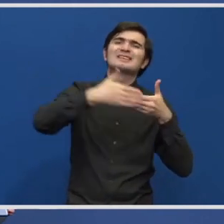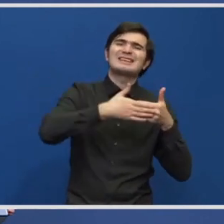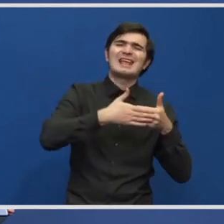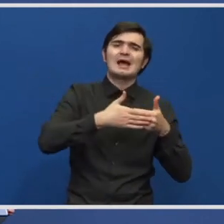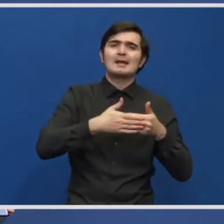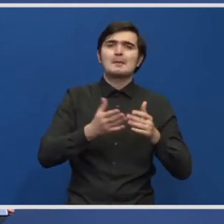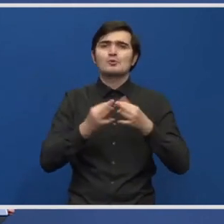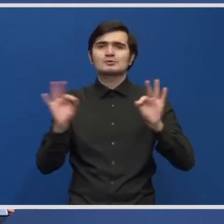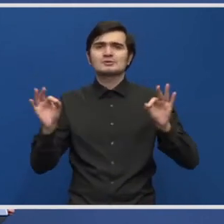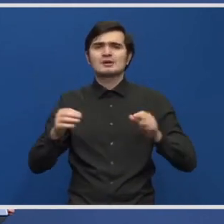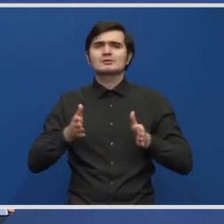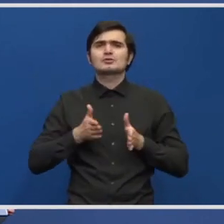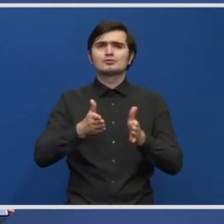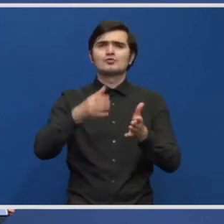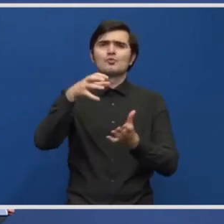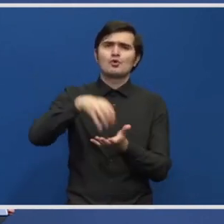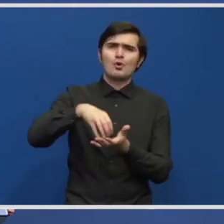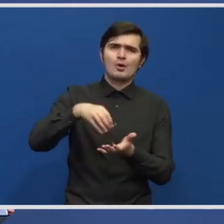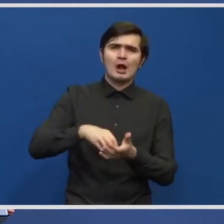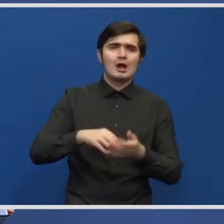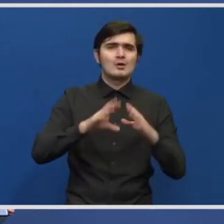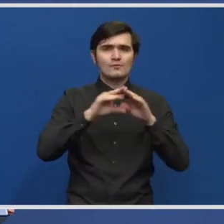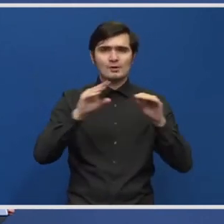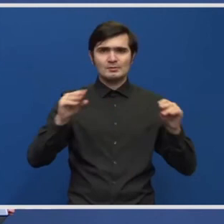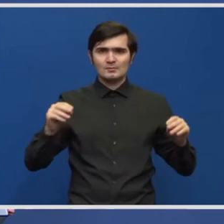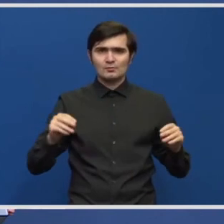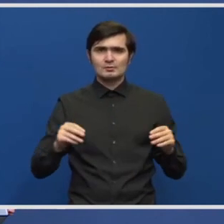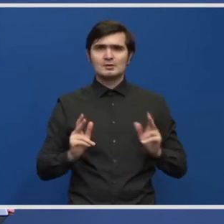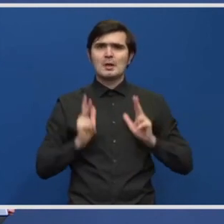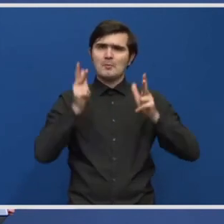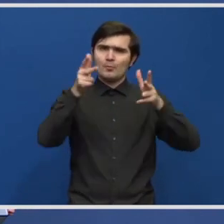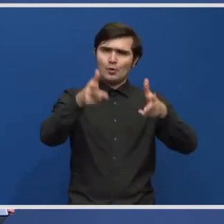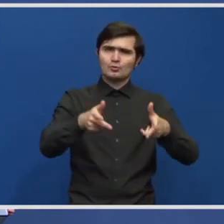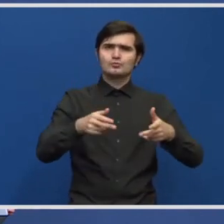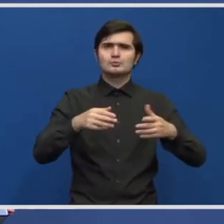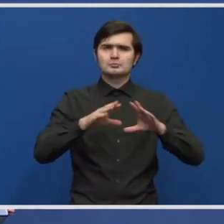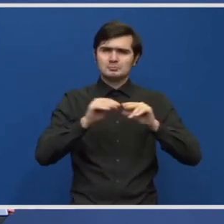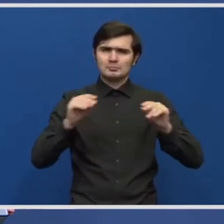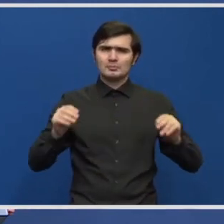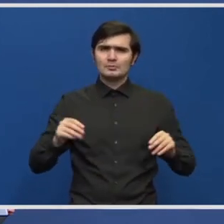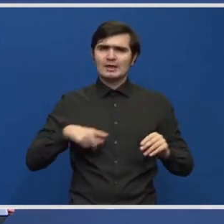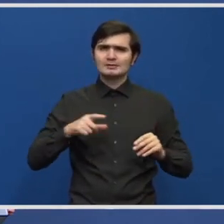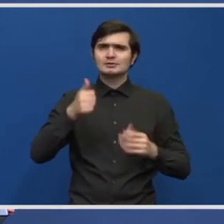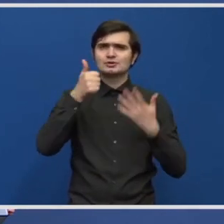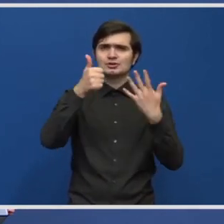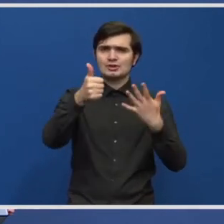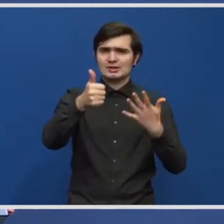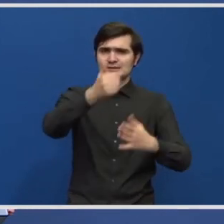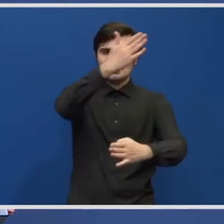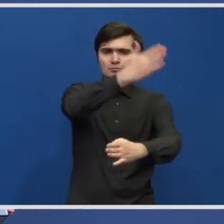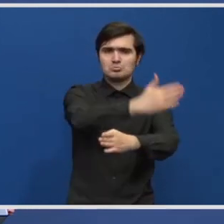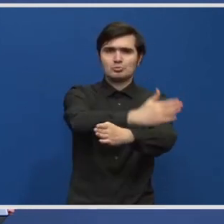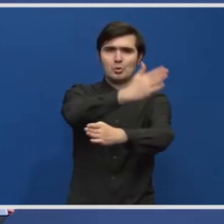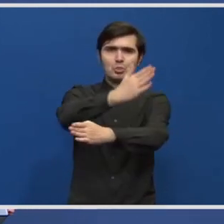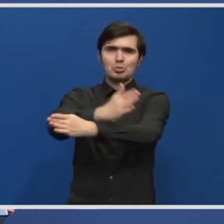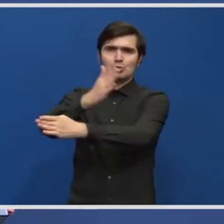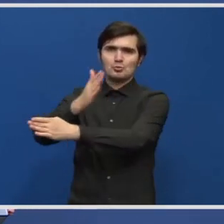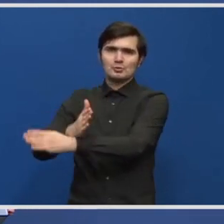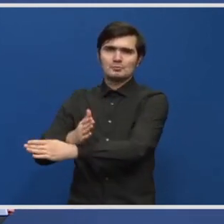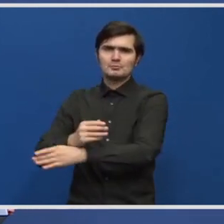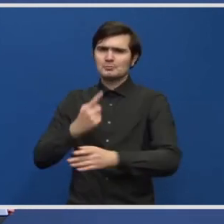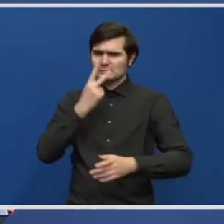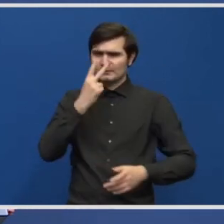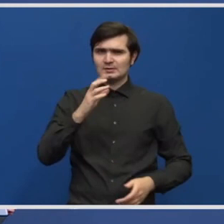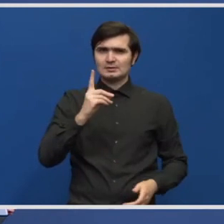locale, foarte multe structuri, poduri și pasaje. Sunt șase noduri rutiere, cel de la